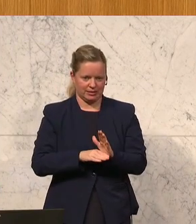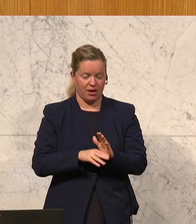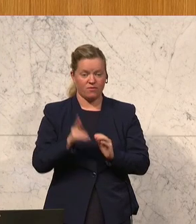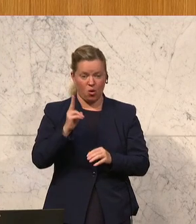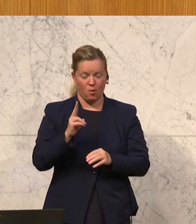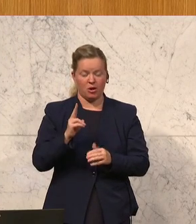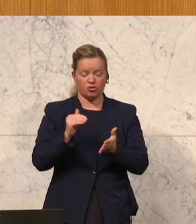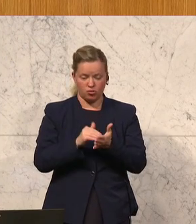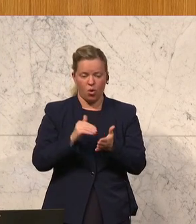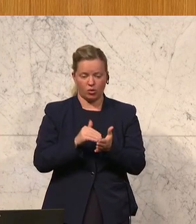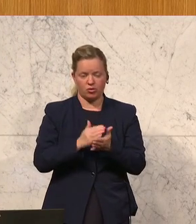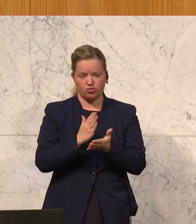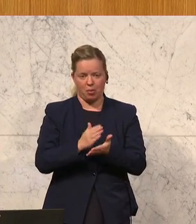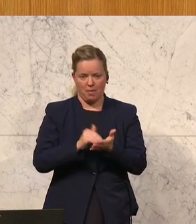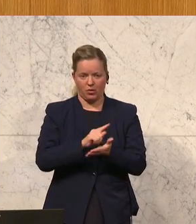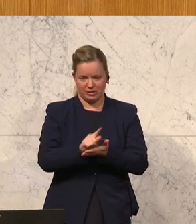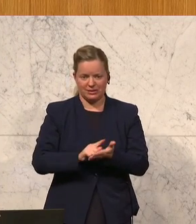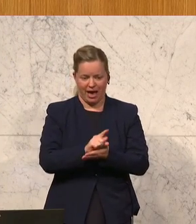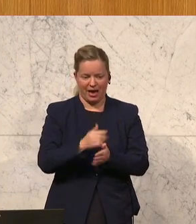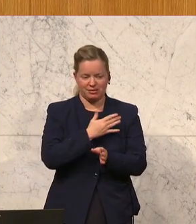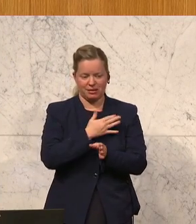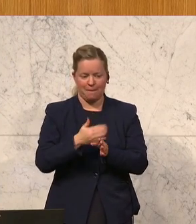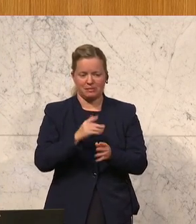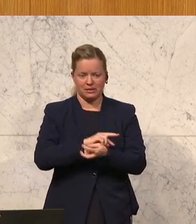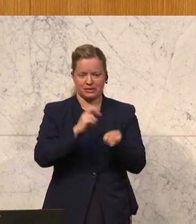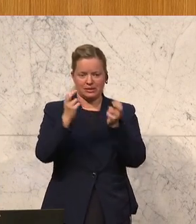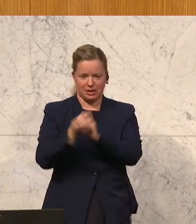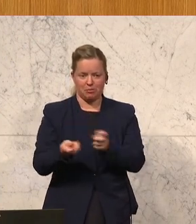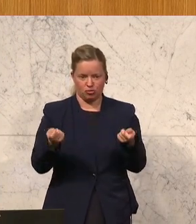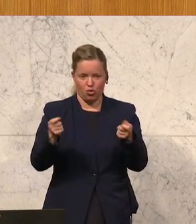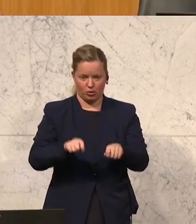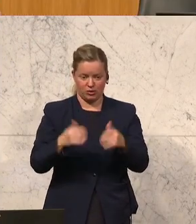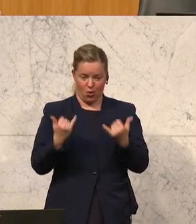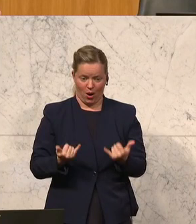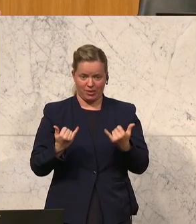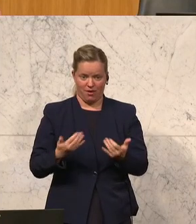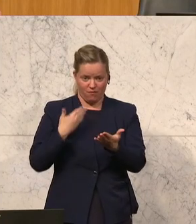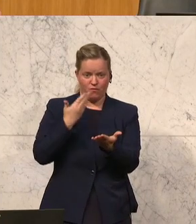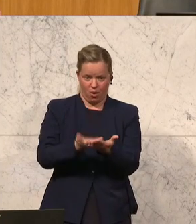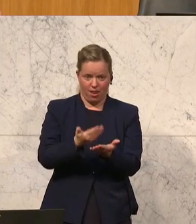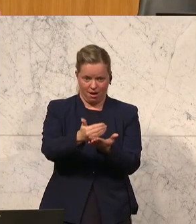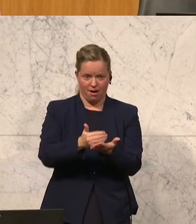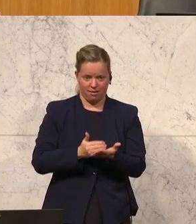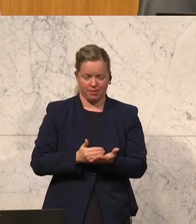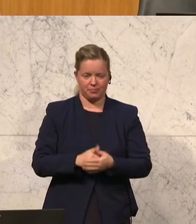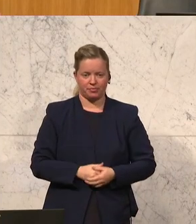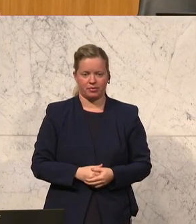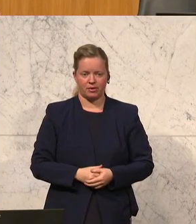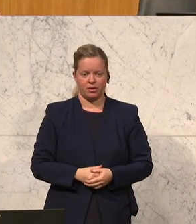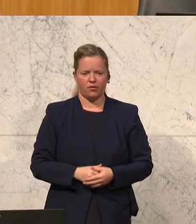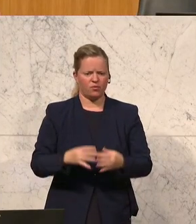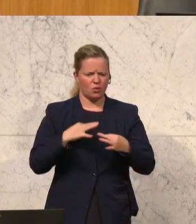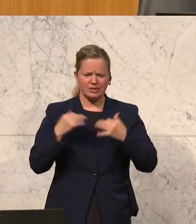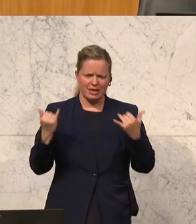gedauert hat jetzt, muss man dazu sagen, bis es tatsächlich beschlossen werden kann, so wie es heute vorliegt. Es war uns immer ein großes